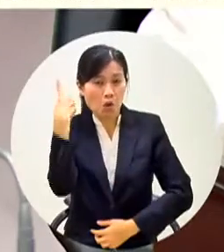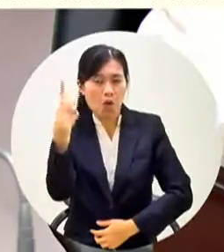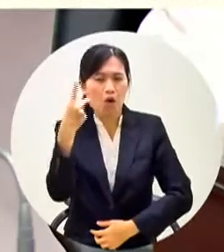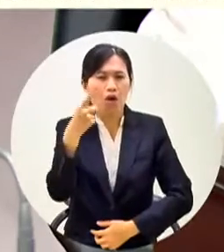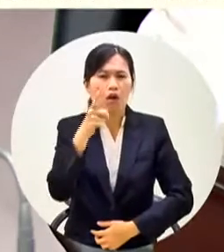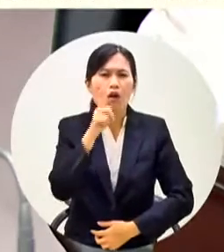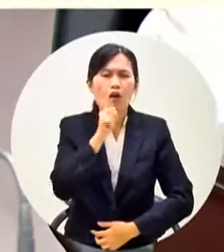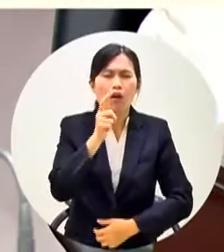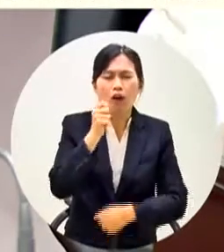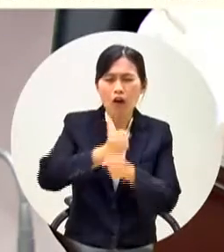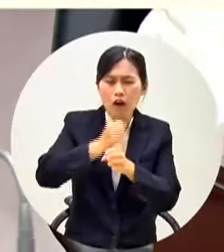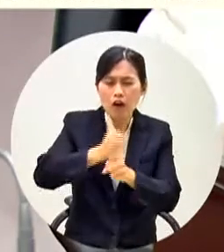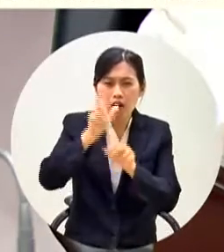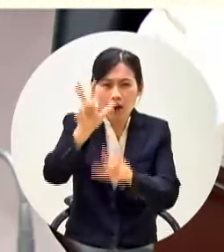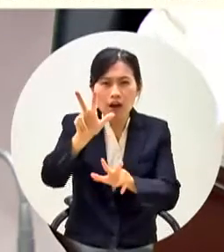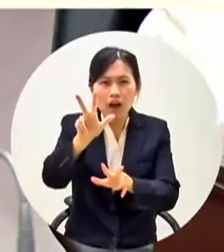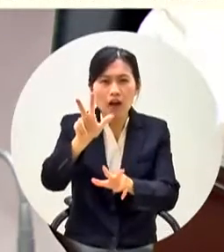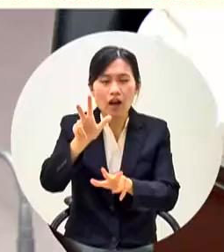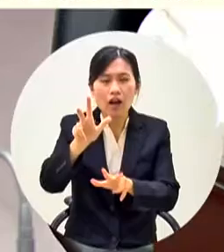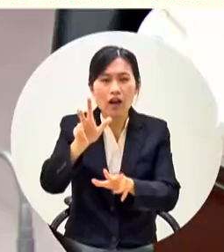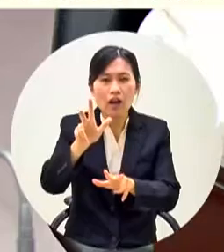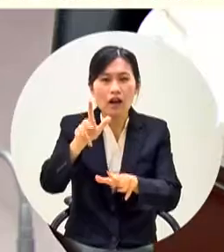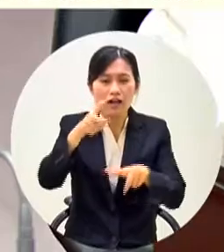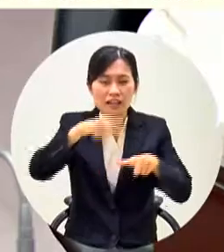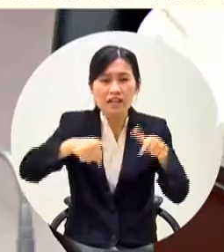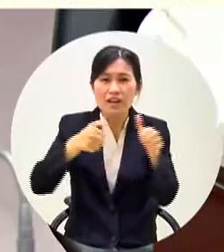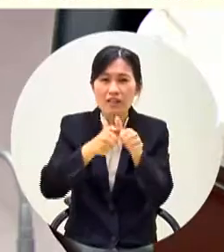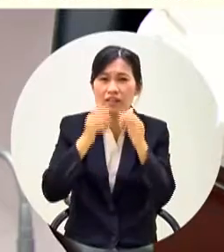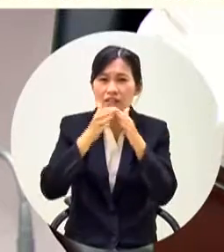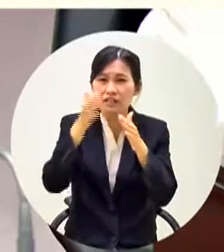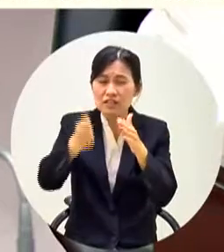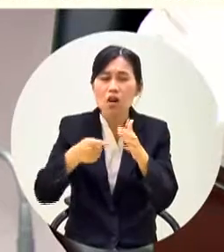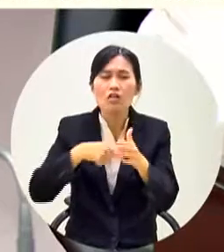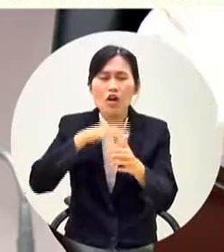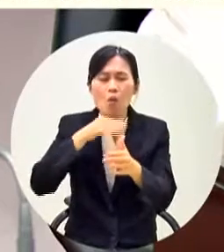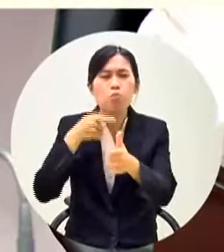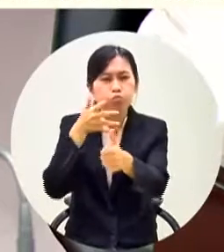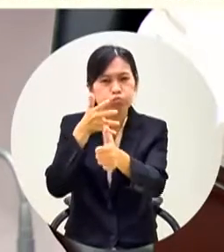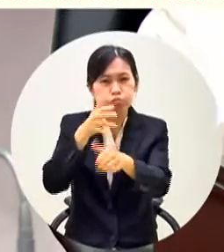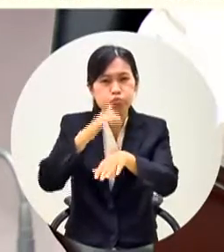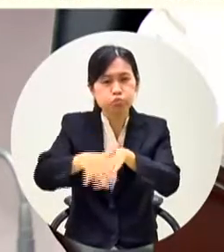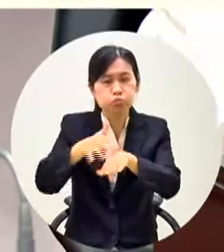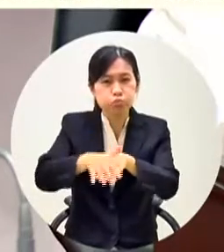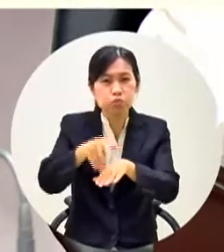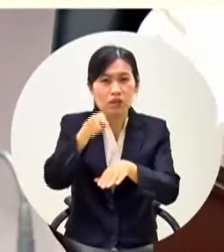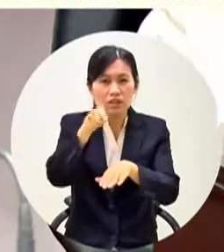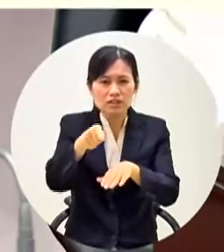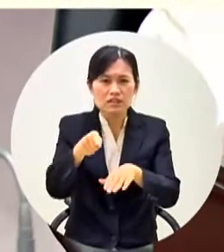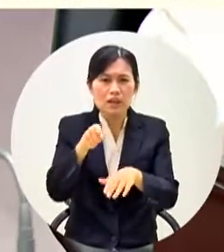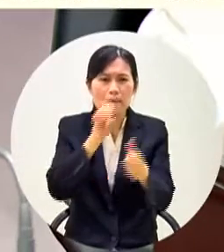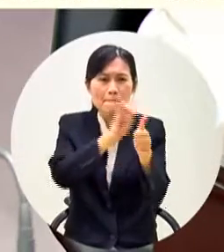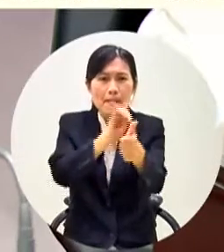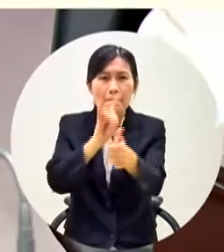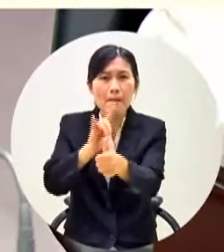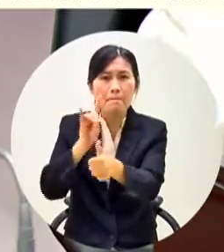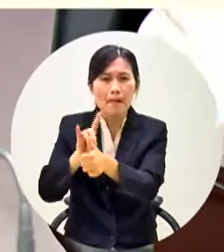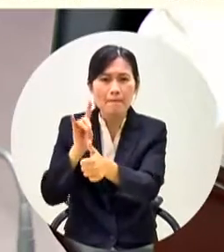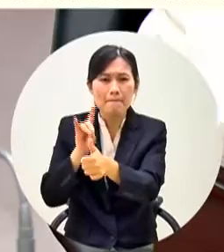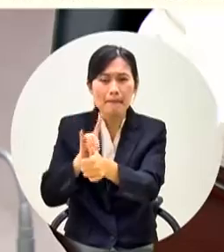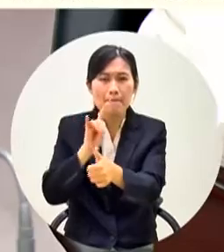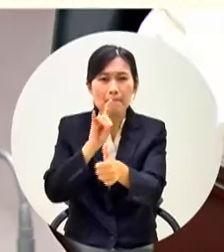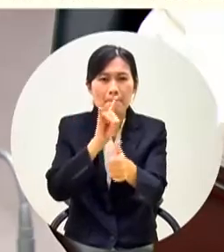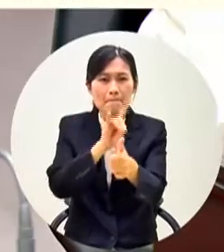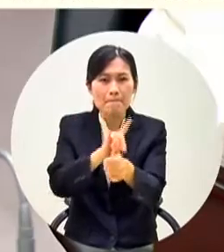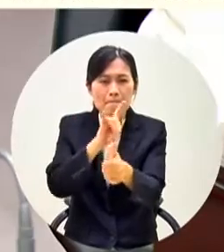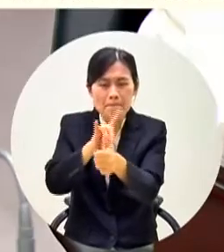但是我還沒有還沒講完葉副市長等一下我請教你這個只是在蒙騙高雄市民的